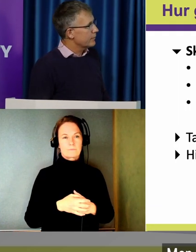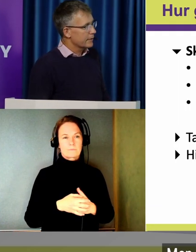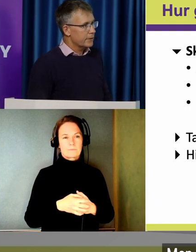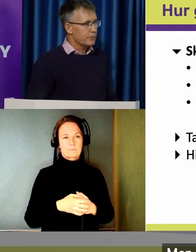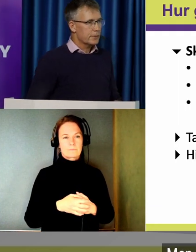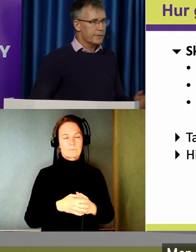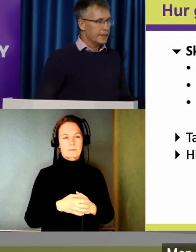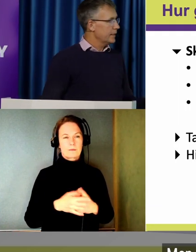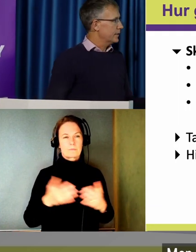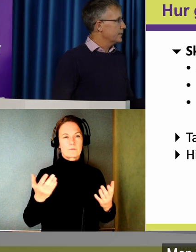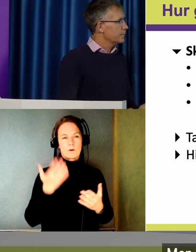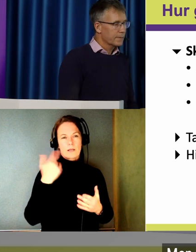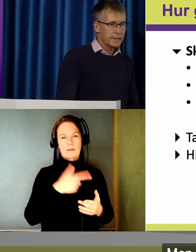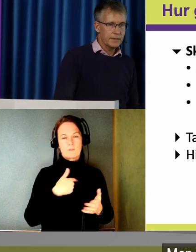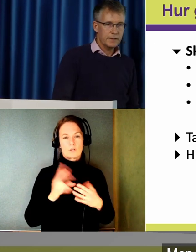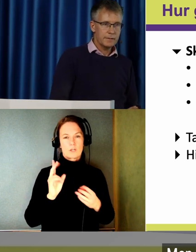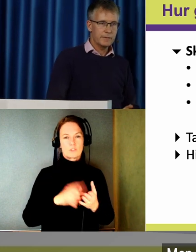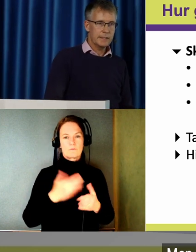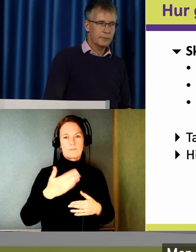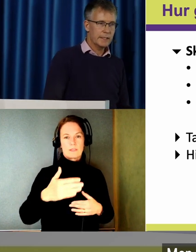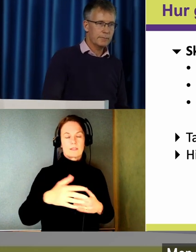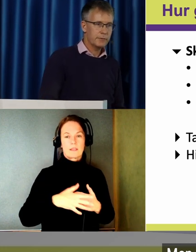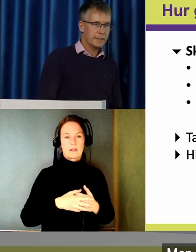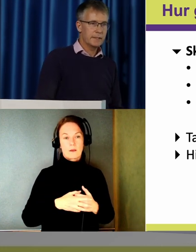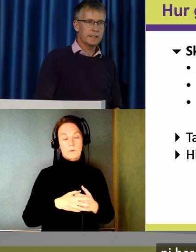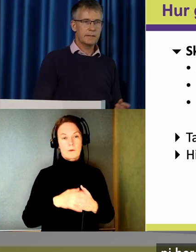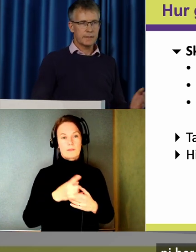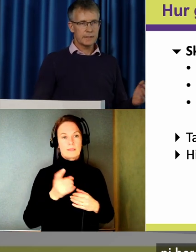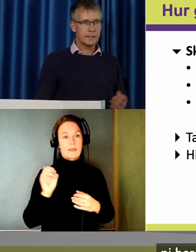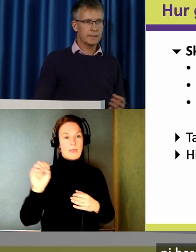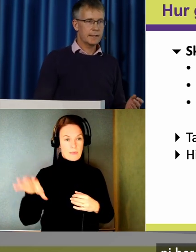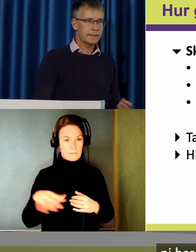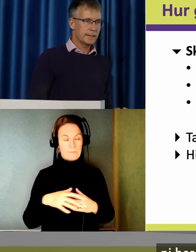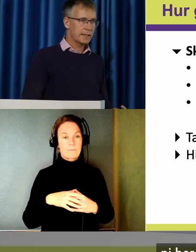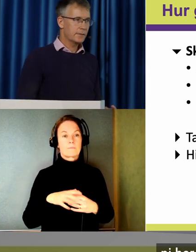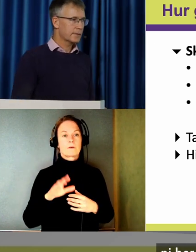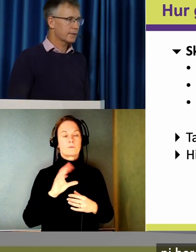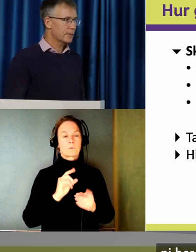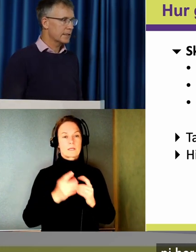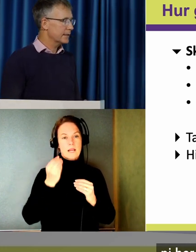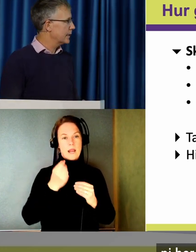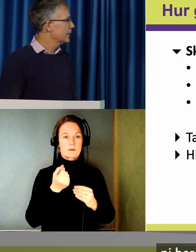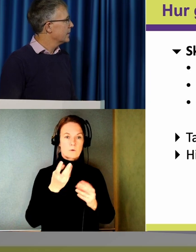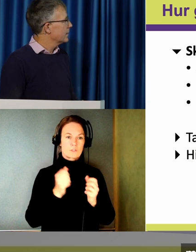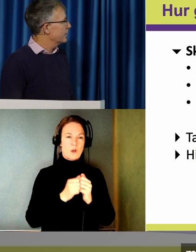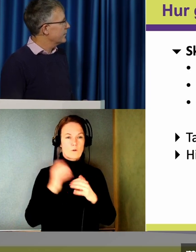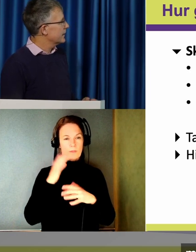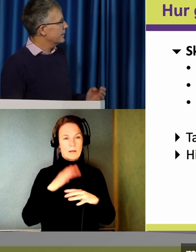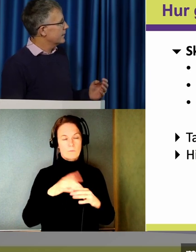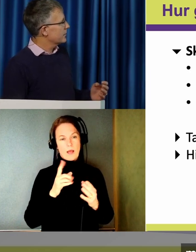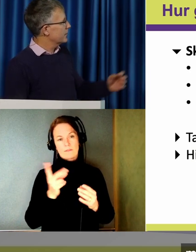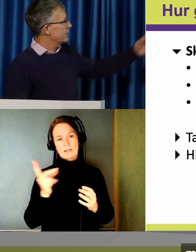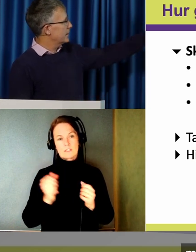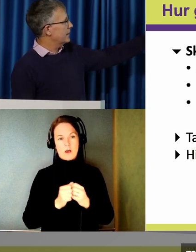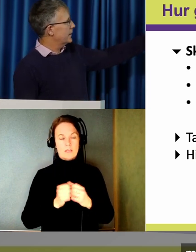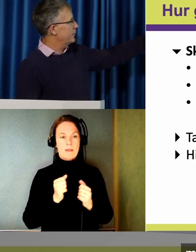Men vad kan vi göra för att gå vidare då? Ja. När ni kommer hem från det här. Ni har kanske lärt er en del. Och grubblat en del. Men